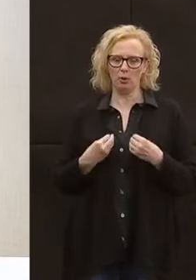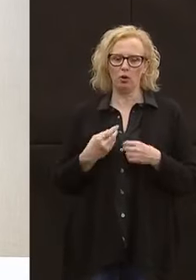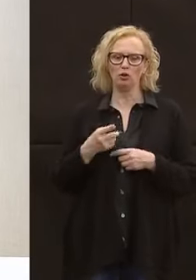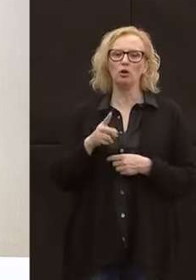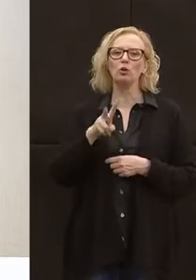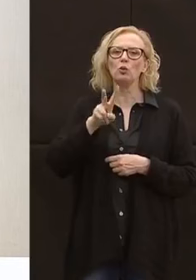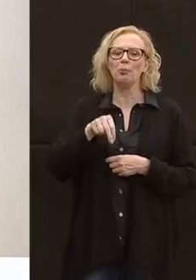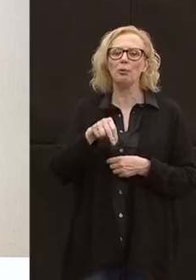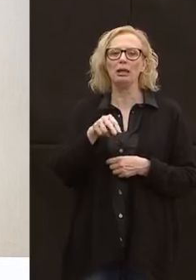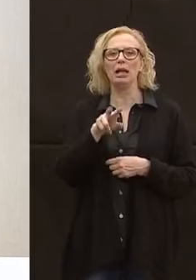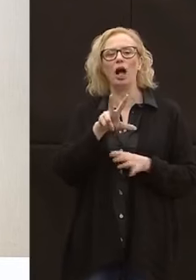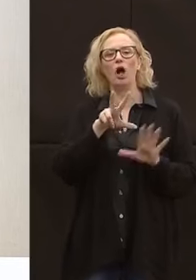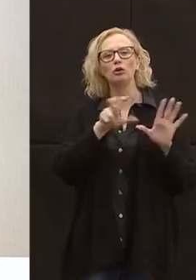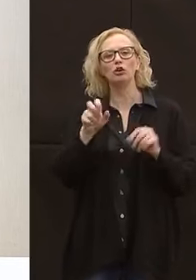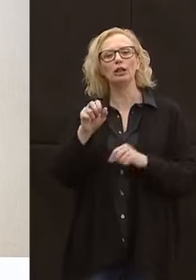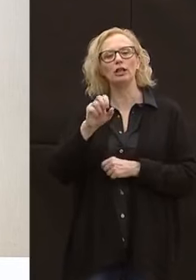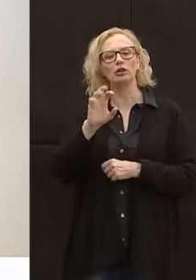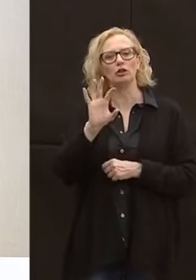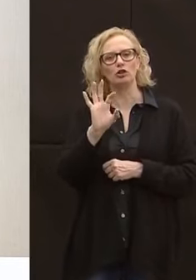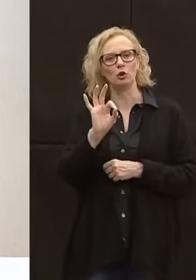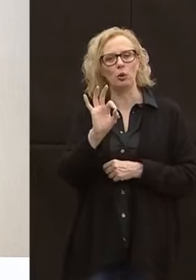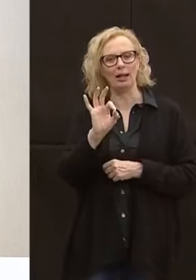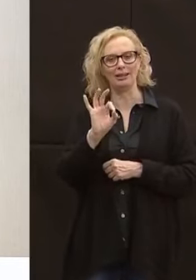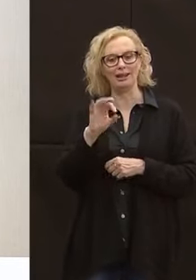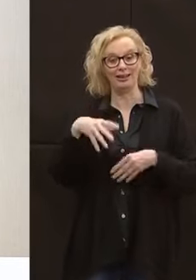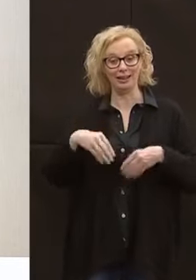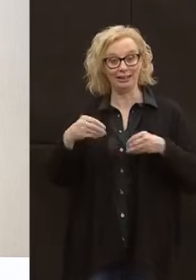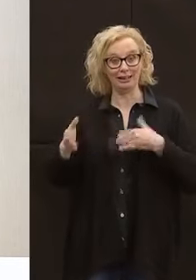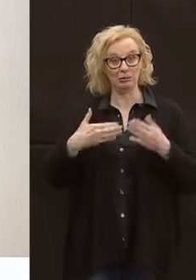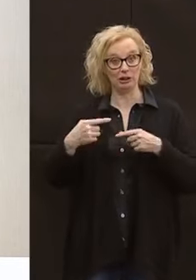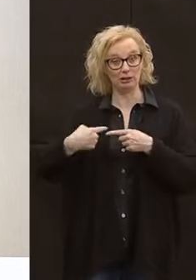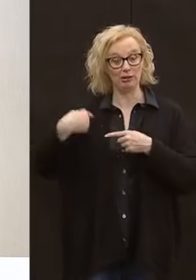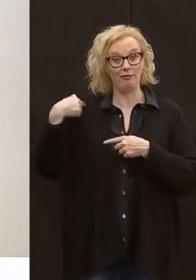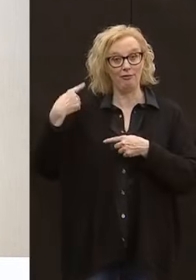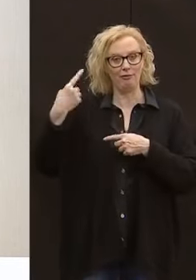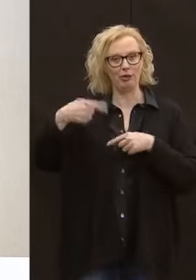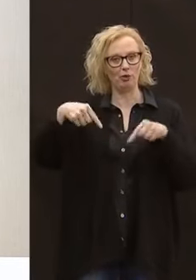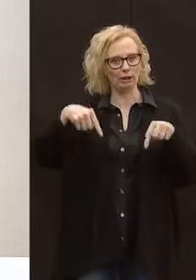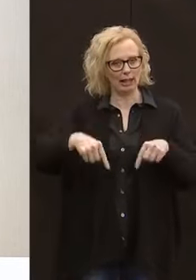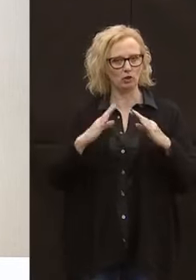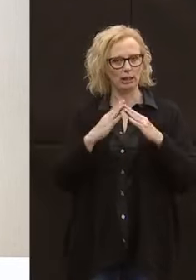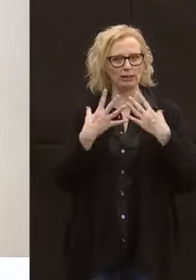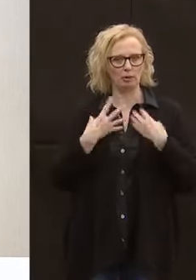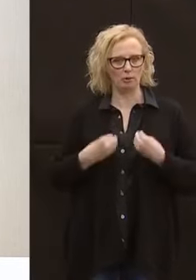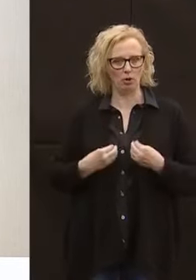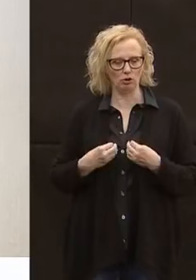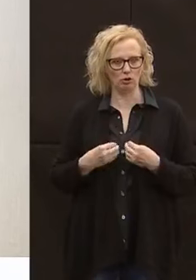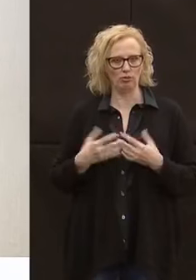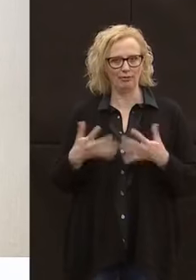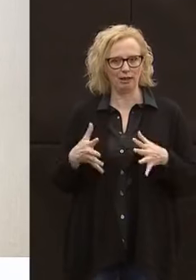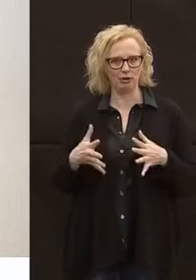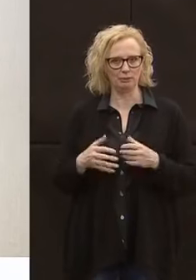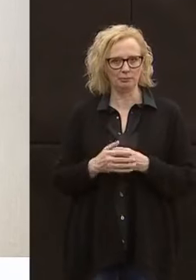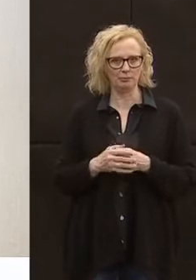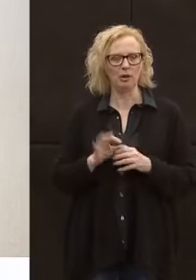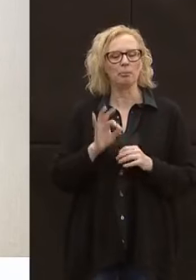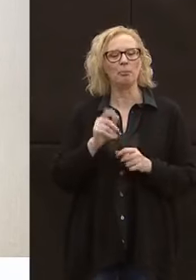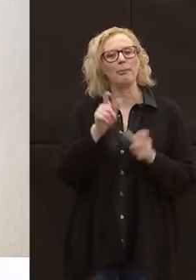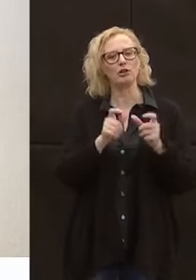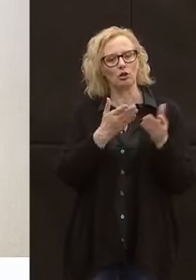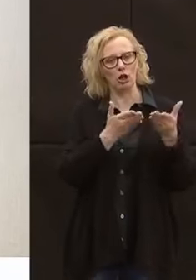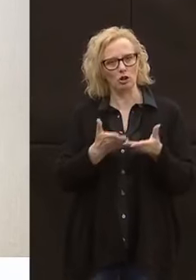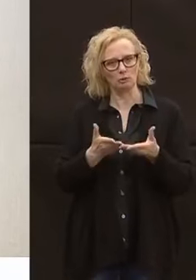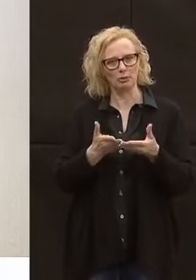2850 tamponi dall'inizio dell'emergenza a oggi nel mondo dell'RSA e sempre per gli ospiti